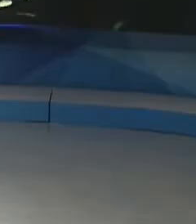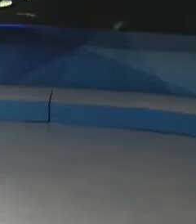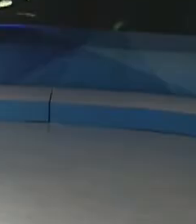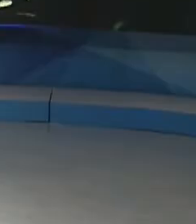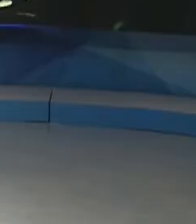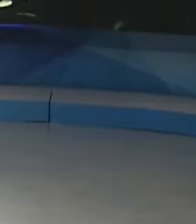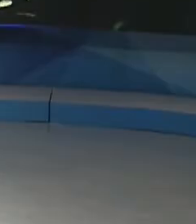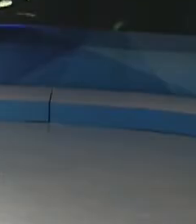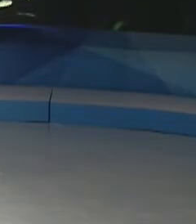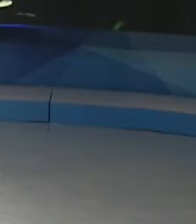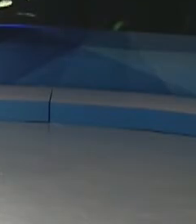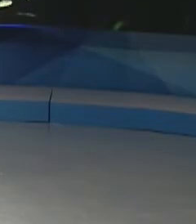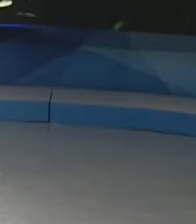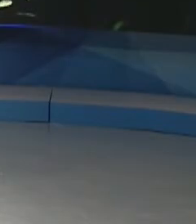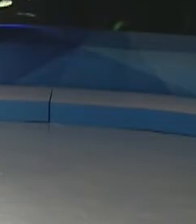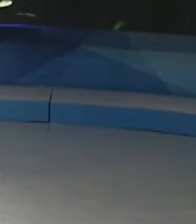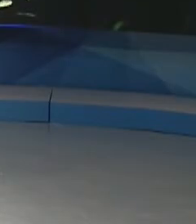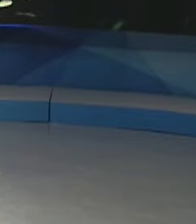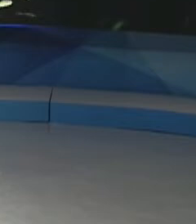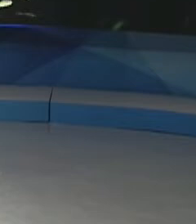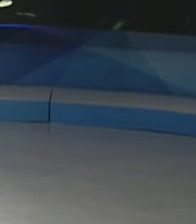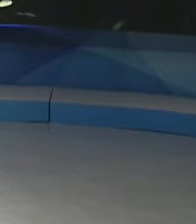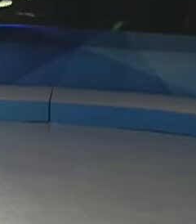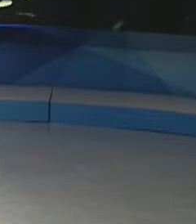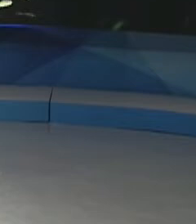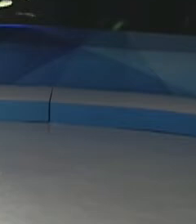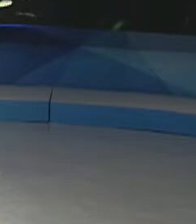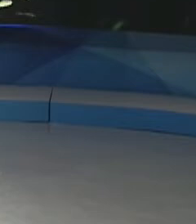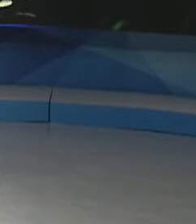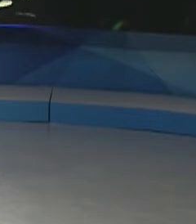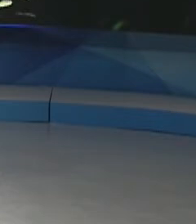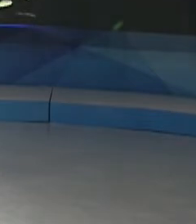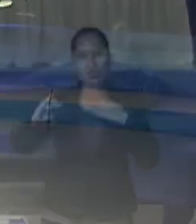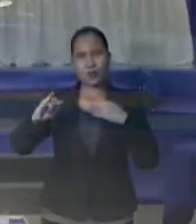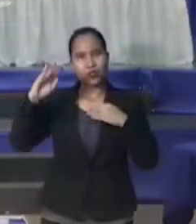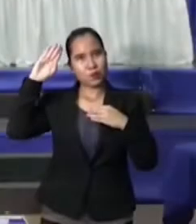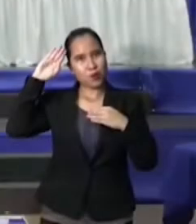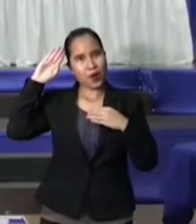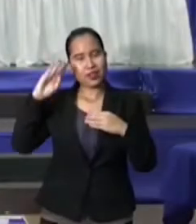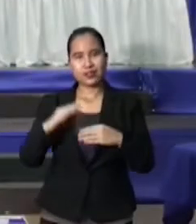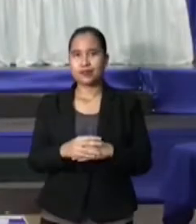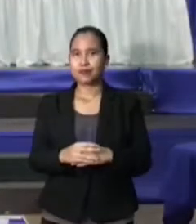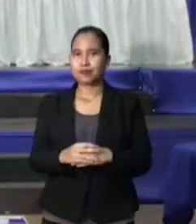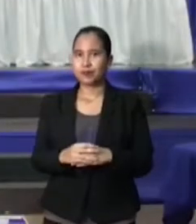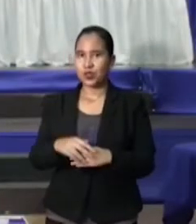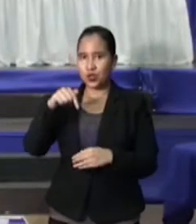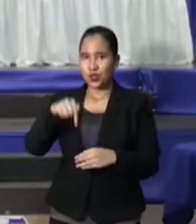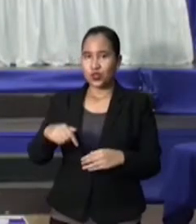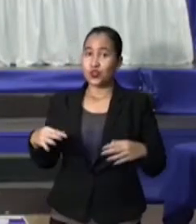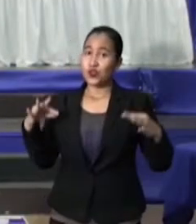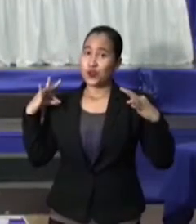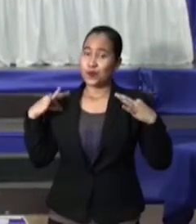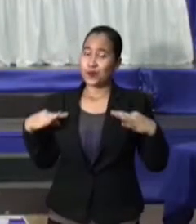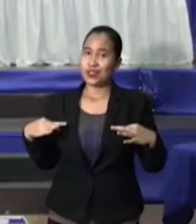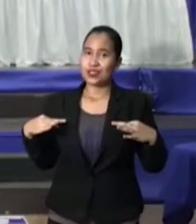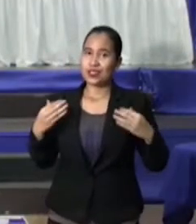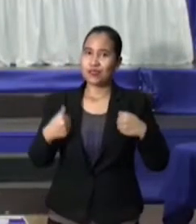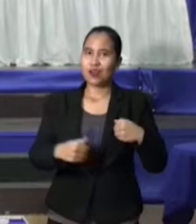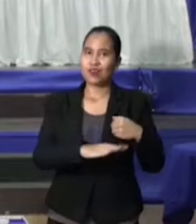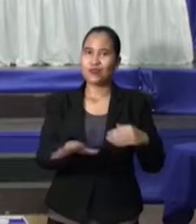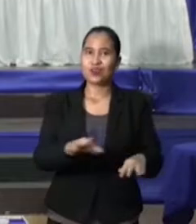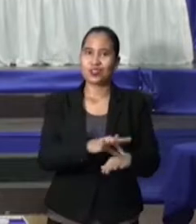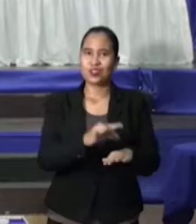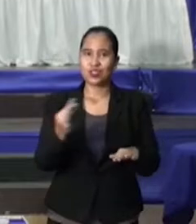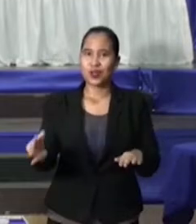Tijdens de total lockdown van de vorige week zijn er in totaal 126 overtraders aangehouden. Dat zei